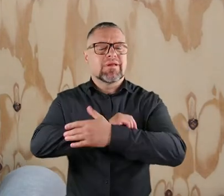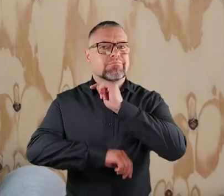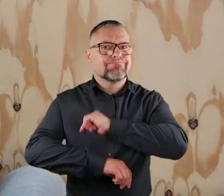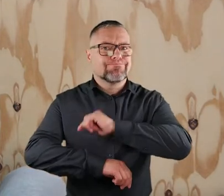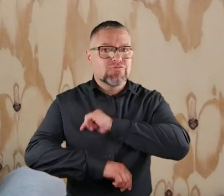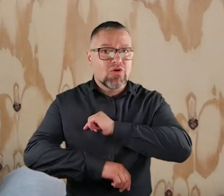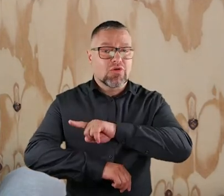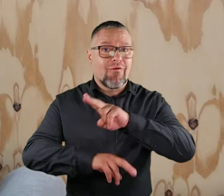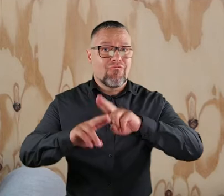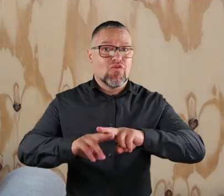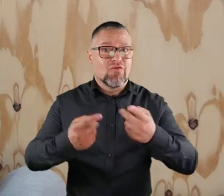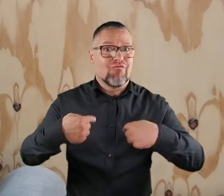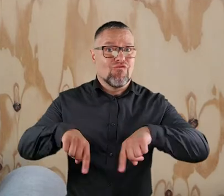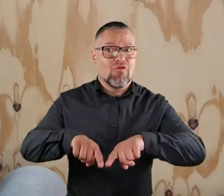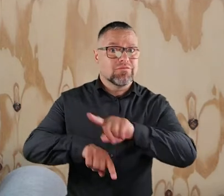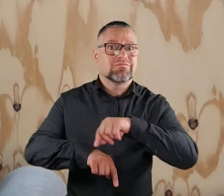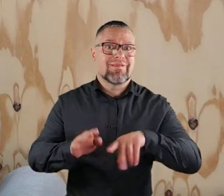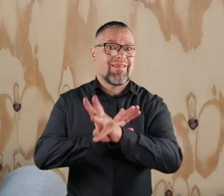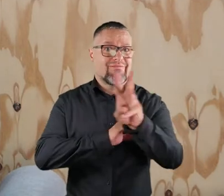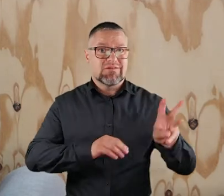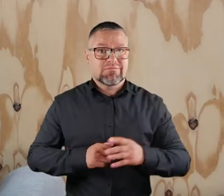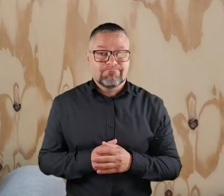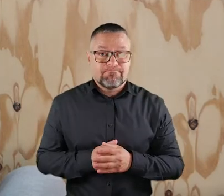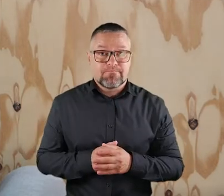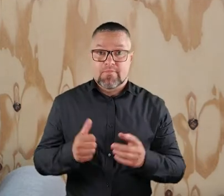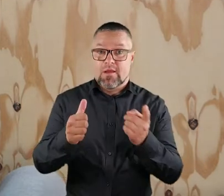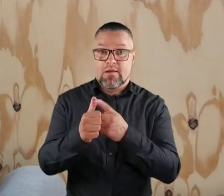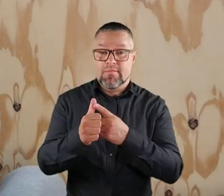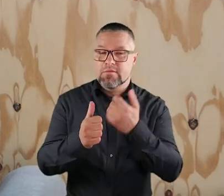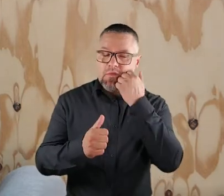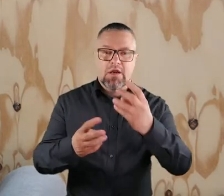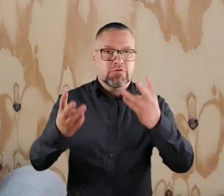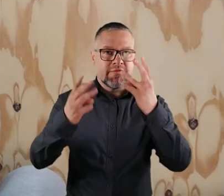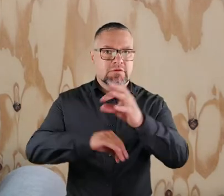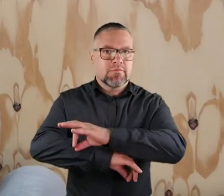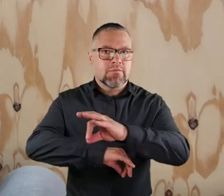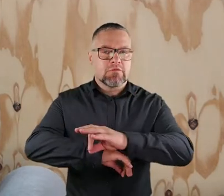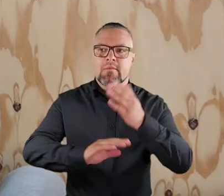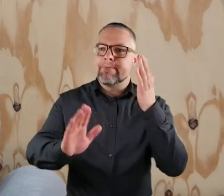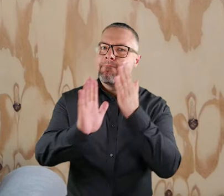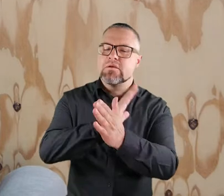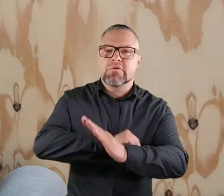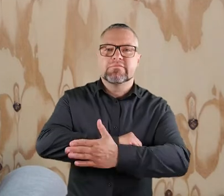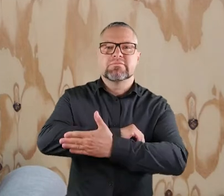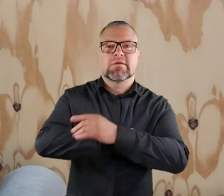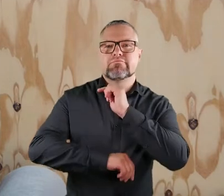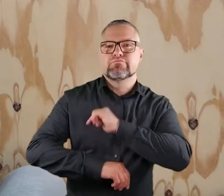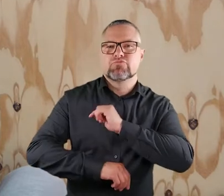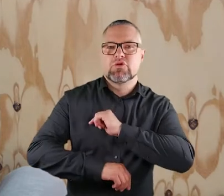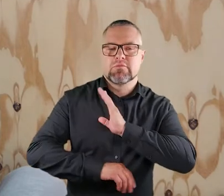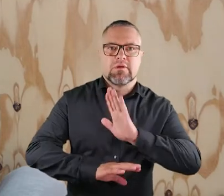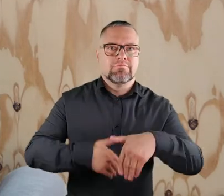wsparcia psychologicznego, które Fundacja realizuje właśnie dla Was. Pierwszym takim bardzo ważnym projektem jest bezpośrednie wsparcie